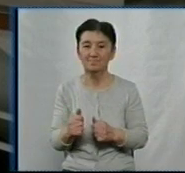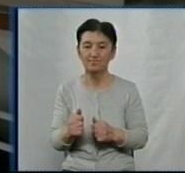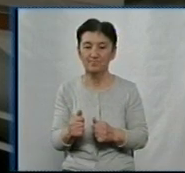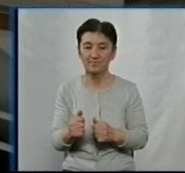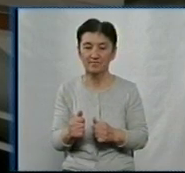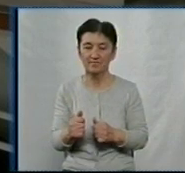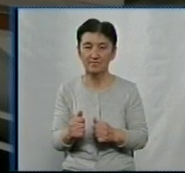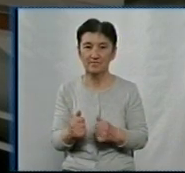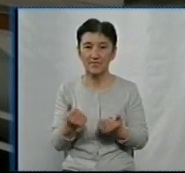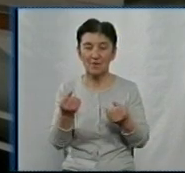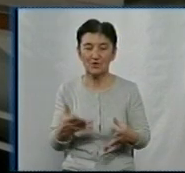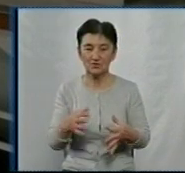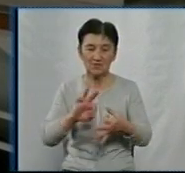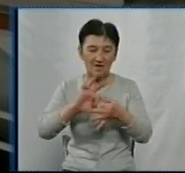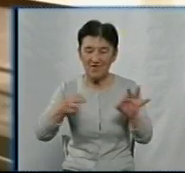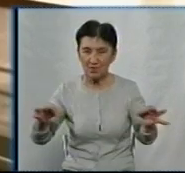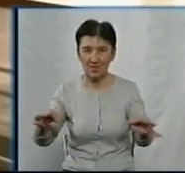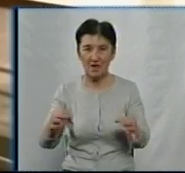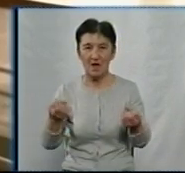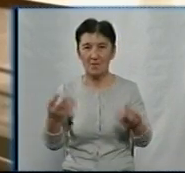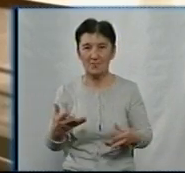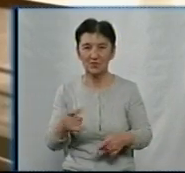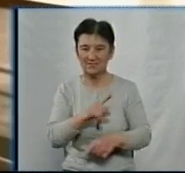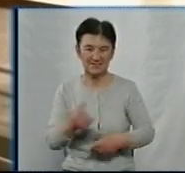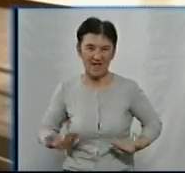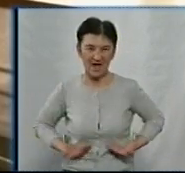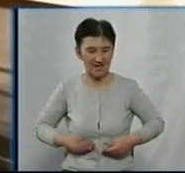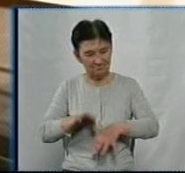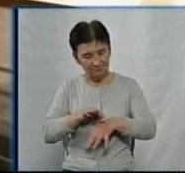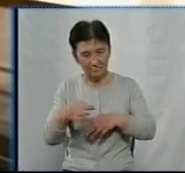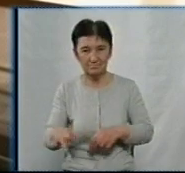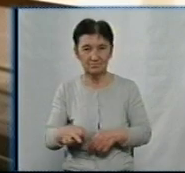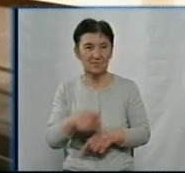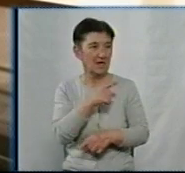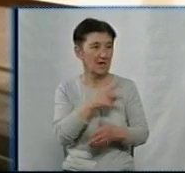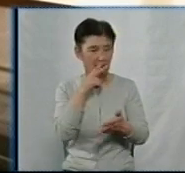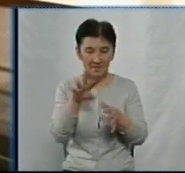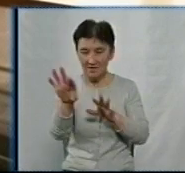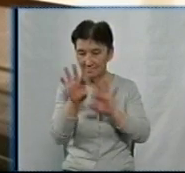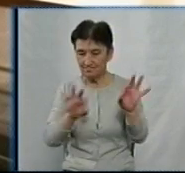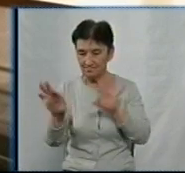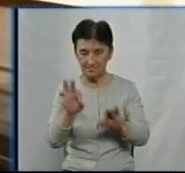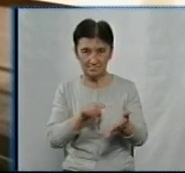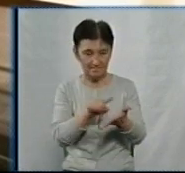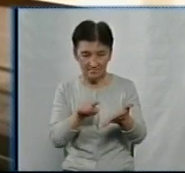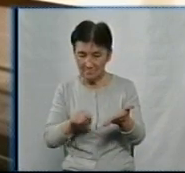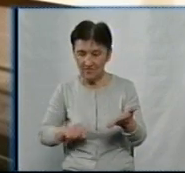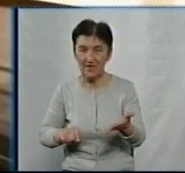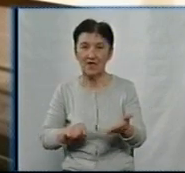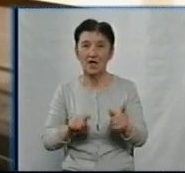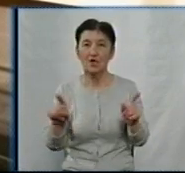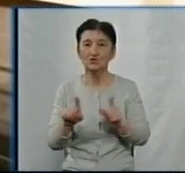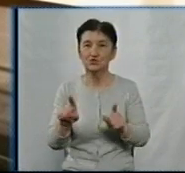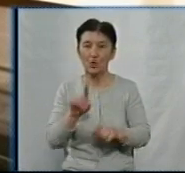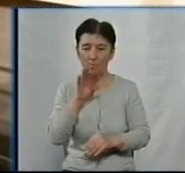Вона формальностей немає. Тобто, вона дуже бере за живе. Я подивилася декілька фрагментів, вибирала фрагмент для того, щоб в